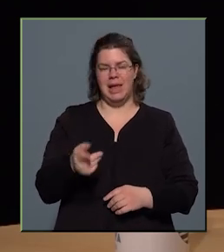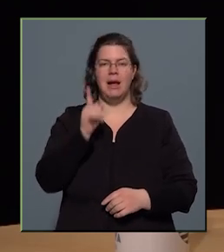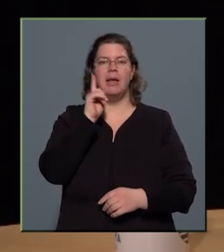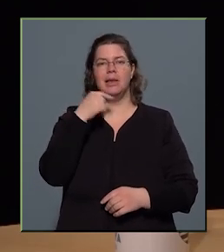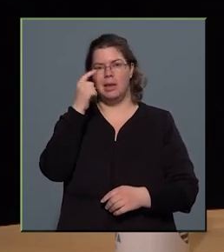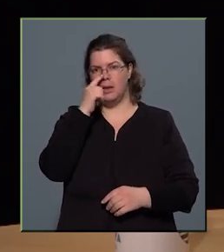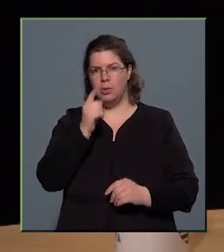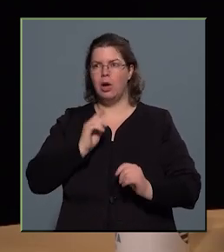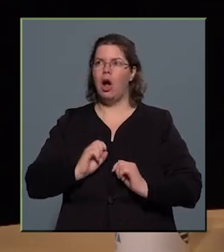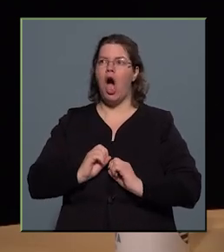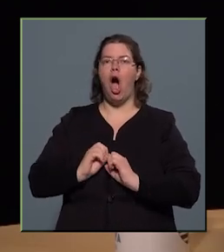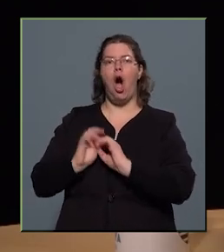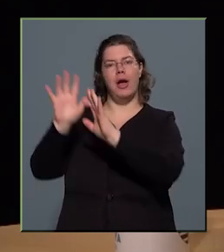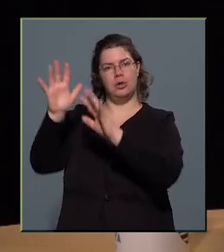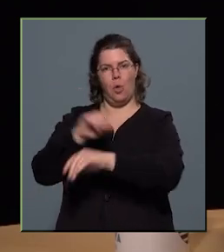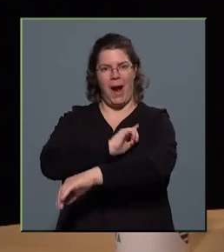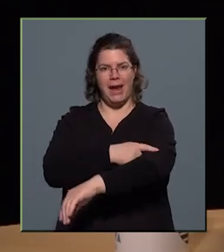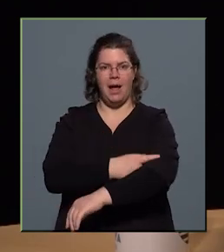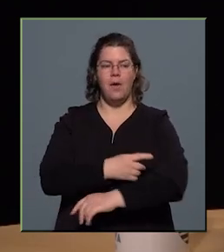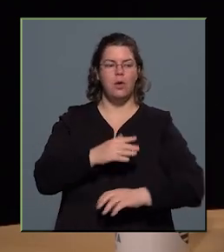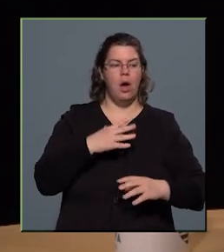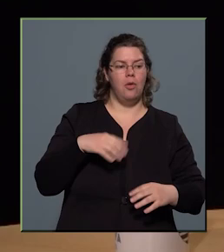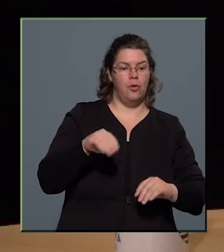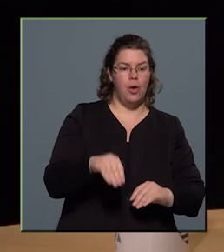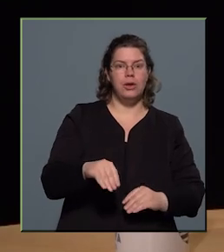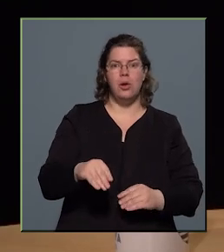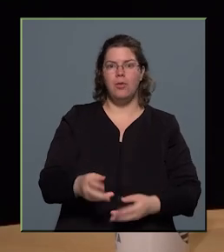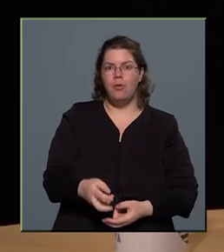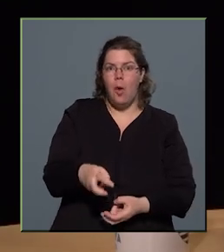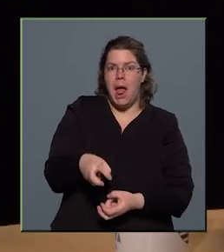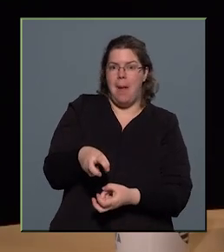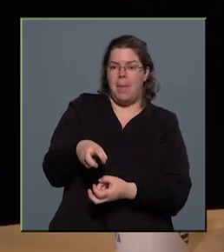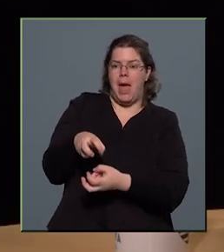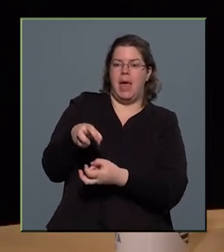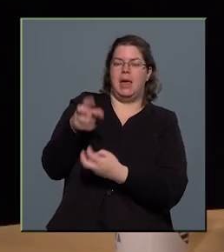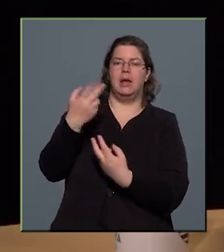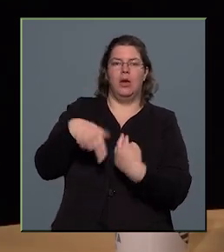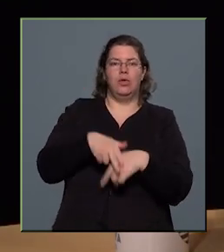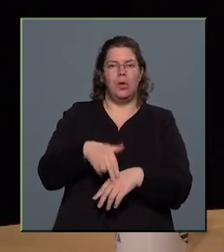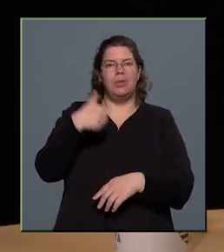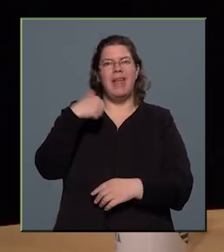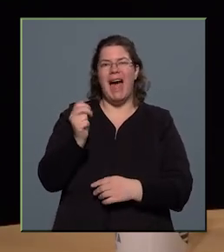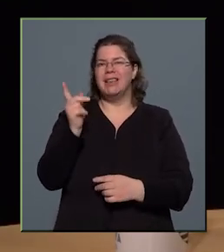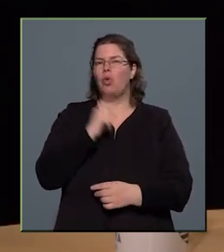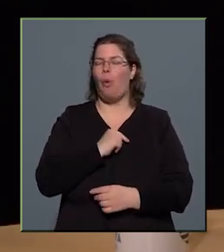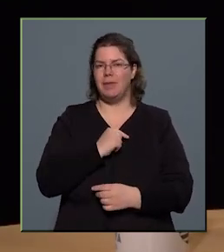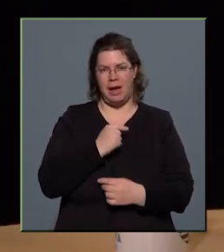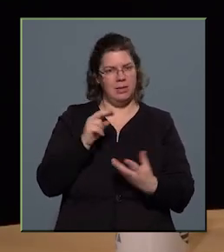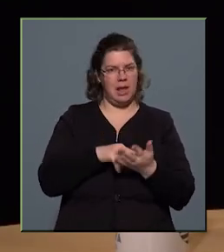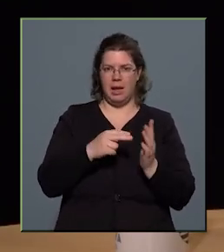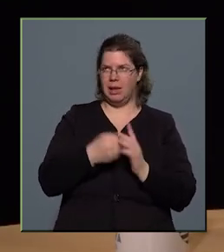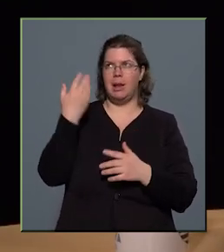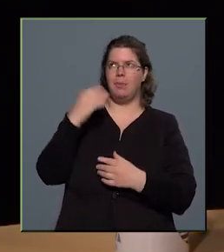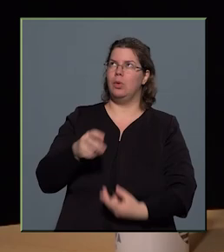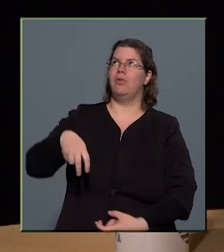tolóereje, hogy a földről fölemeljen egy sok tonnás, vagy hát akár több száz tonnás szerkezetet a világűrbe.